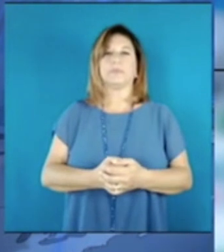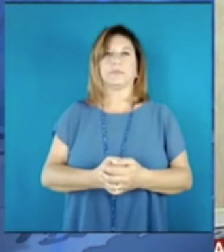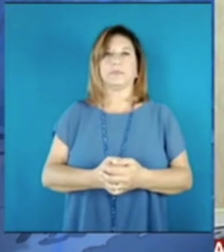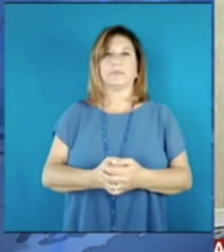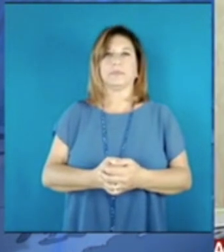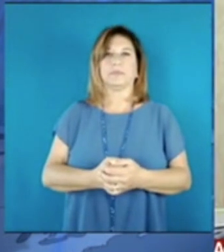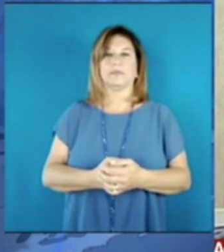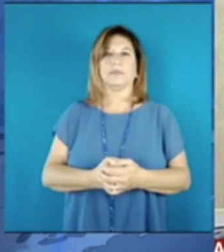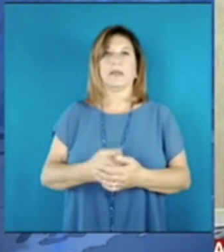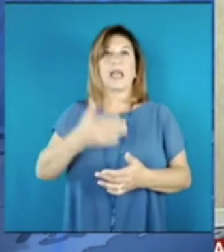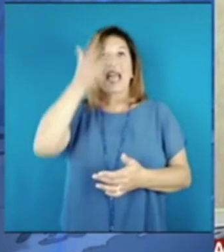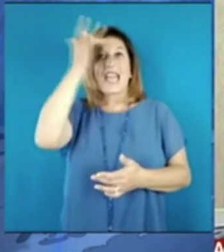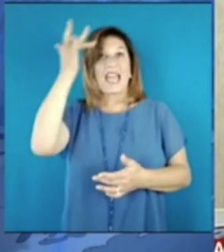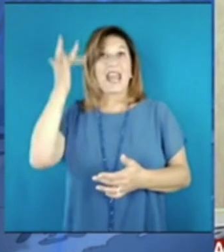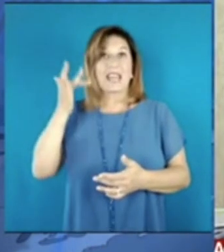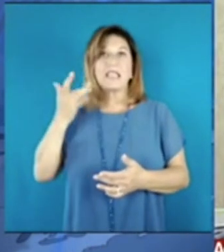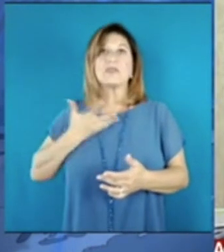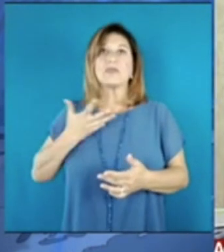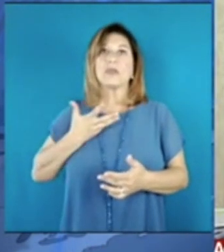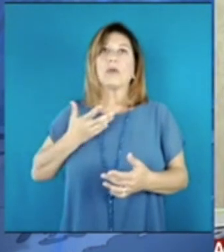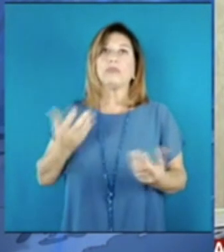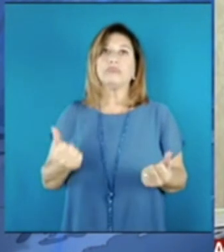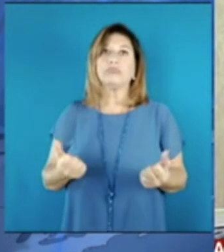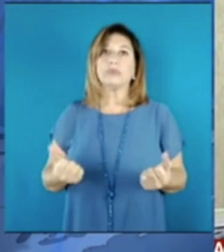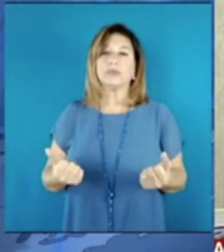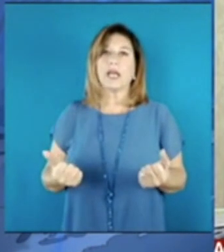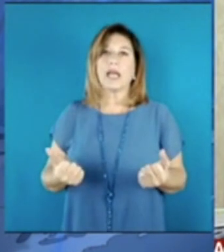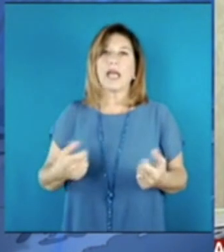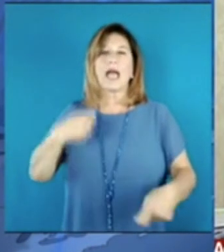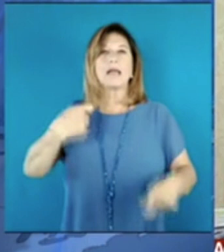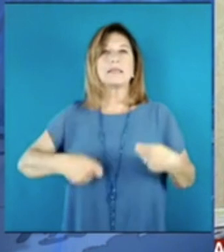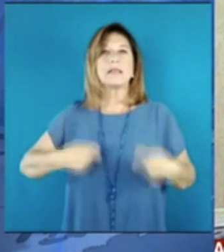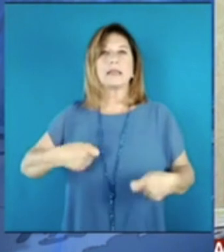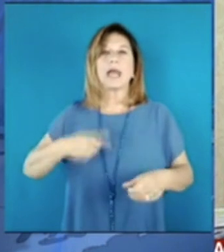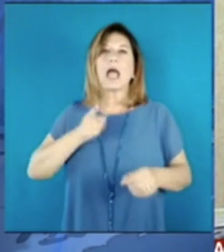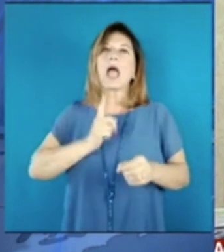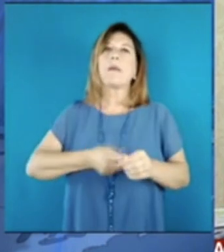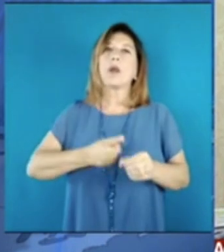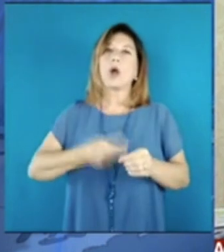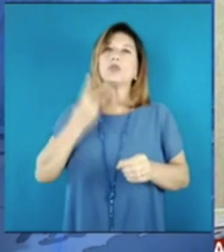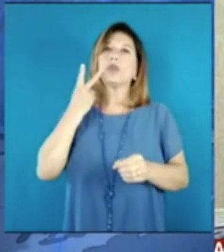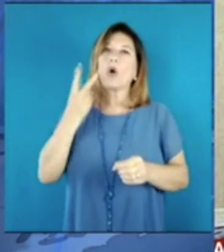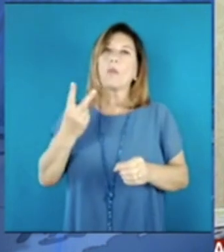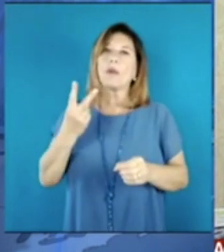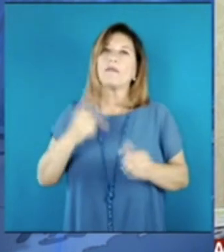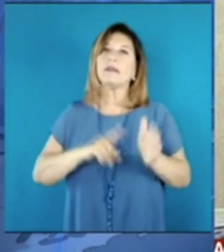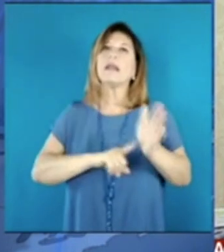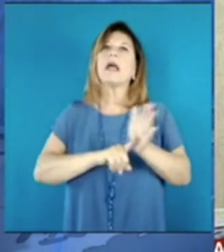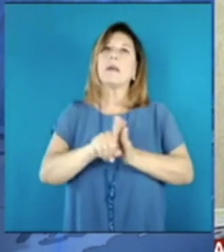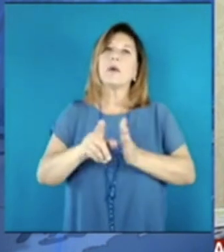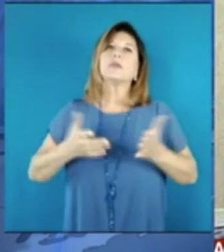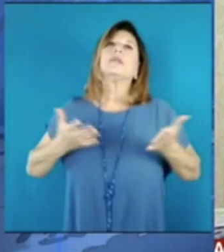Il rischio è concreto perché noi a settembre, ottobre, vedremo gli esiti purtroppo